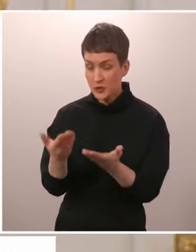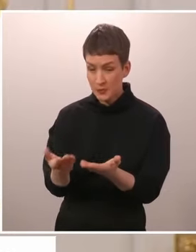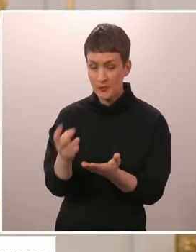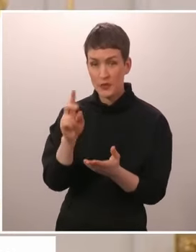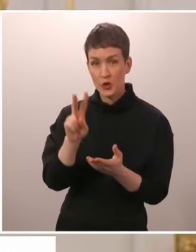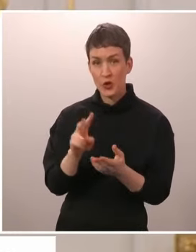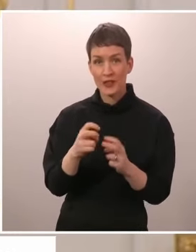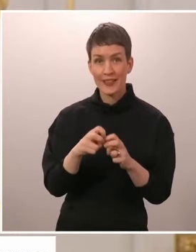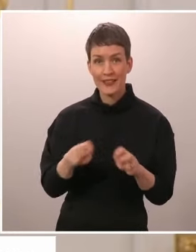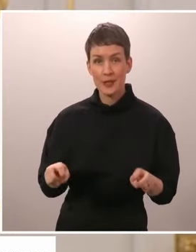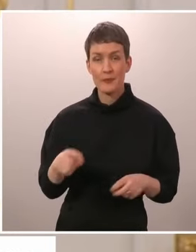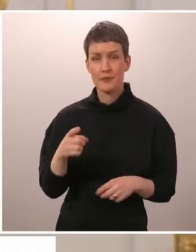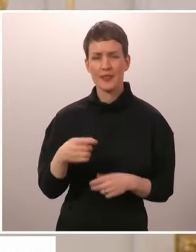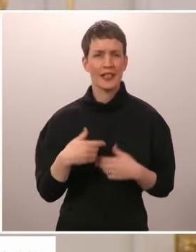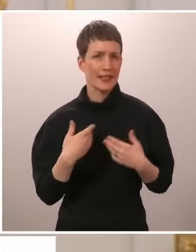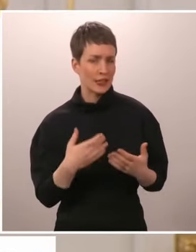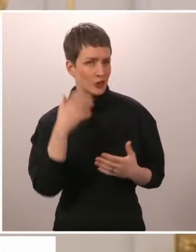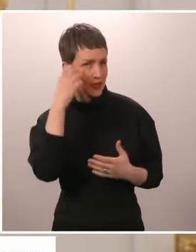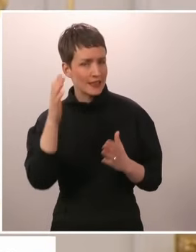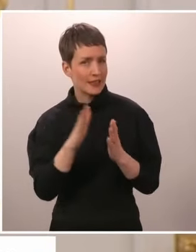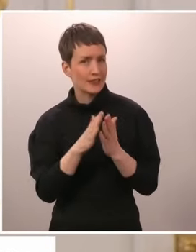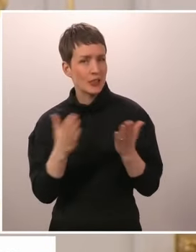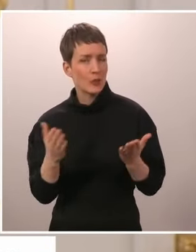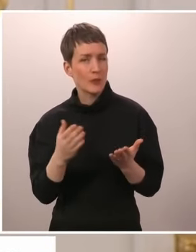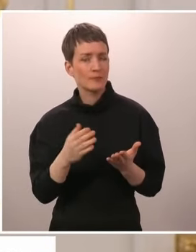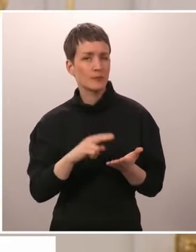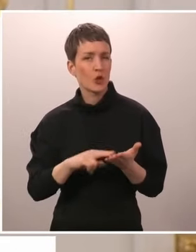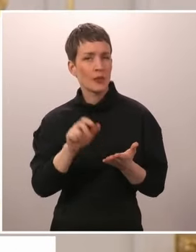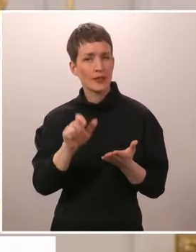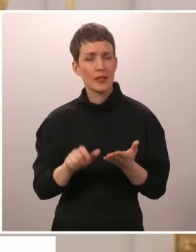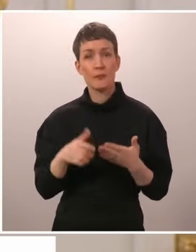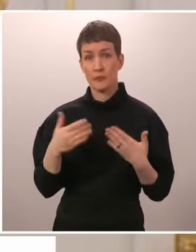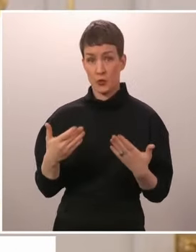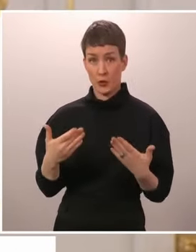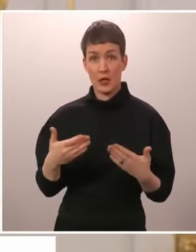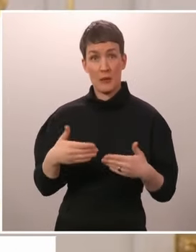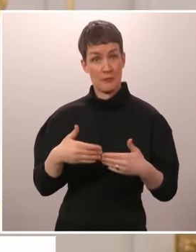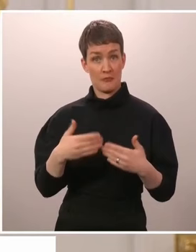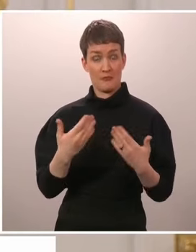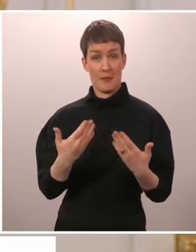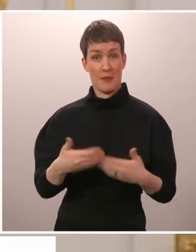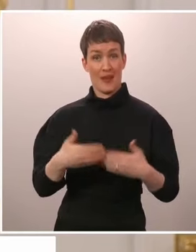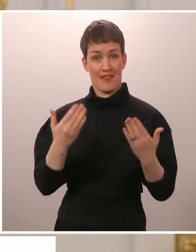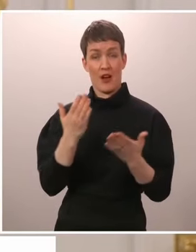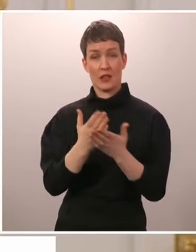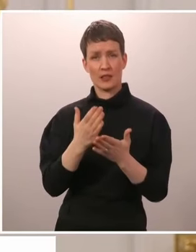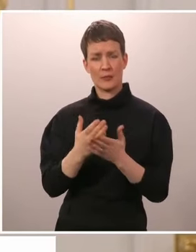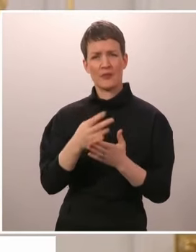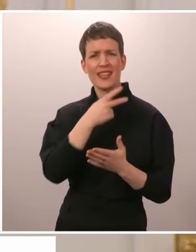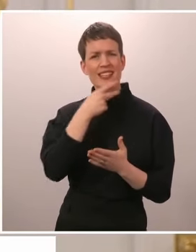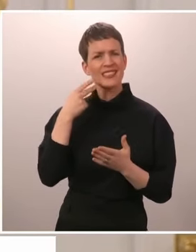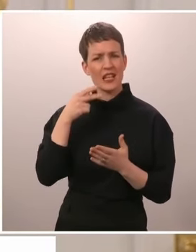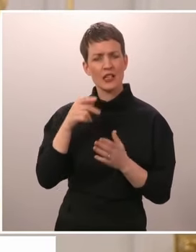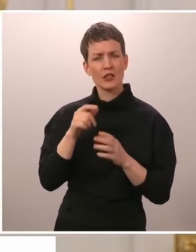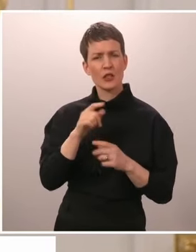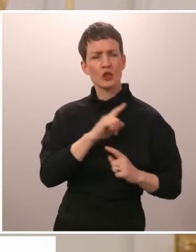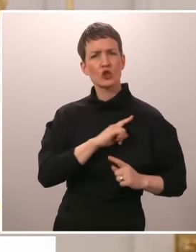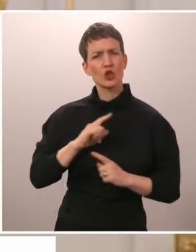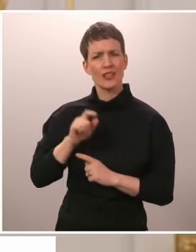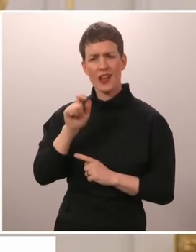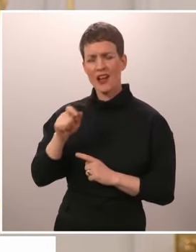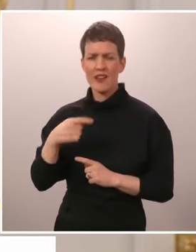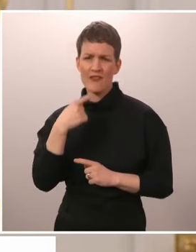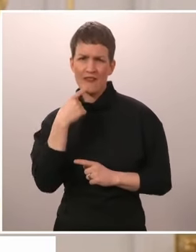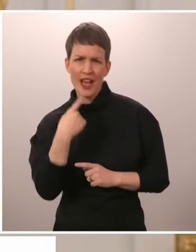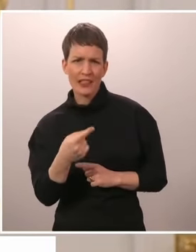Kiitos. Elina Kervinen, Helsingin Sanomat. Kysyisin ihan tällaista päivän asiasta. Israelin sotilaiden väitetään tulittaneen